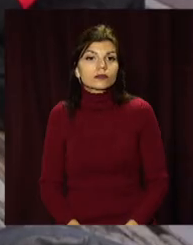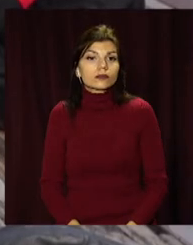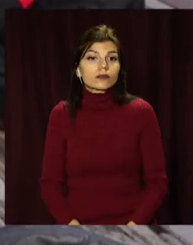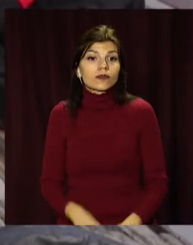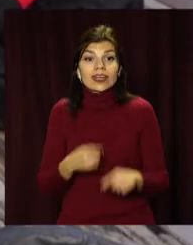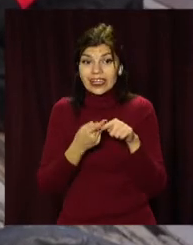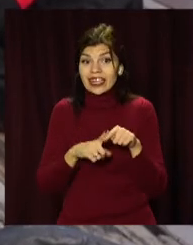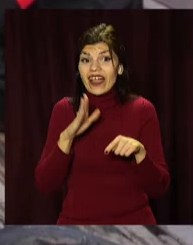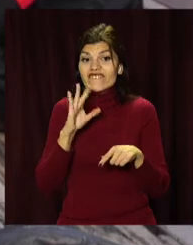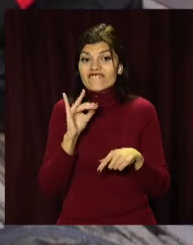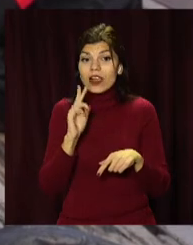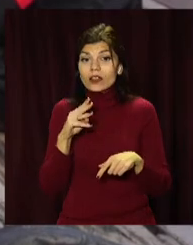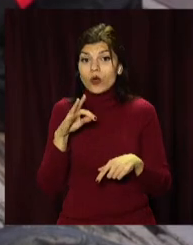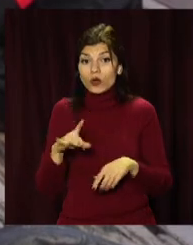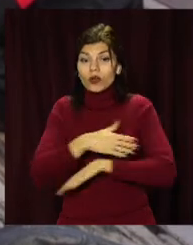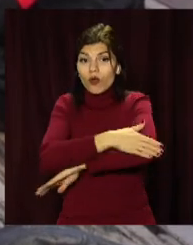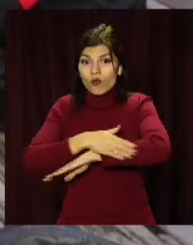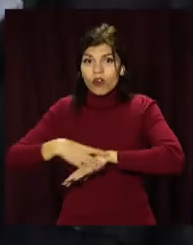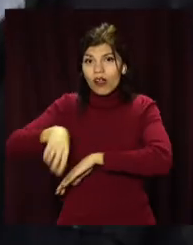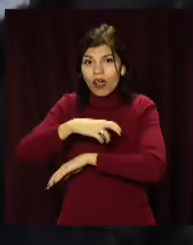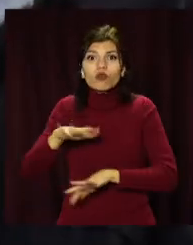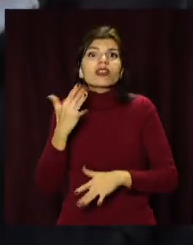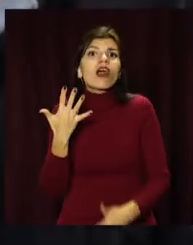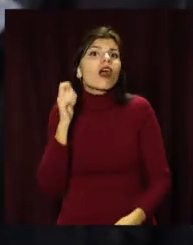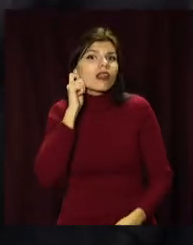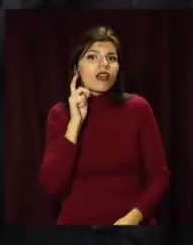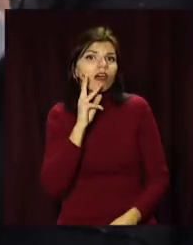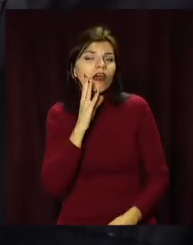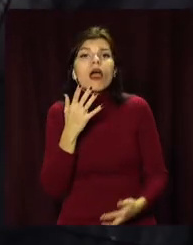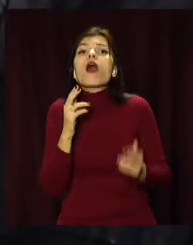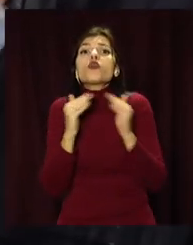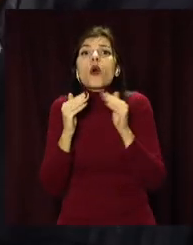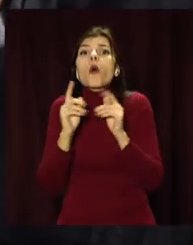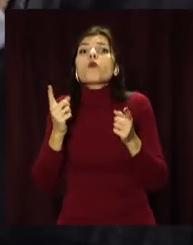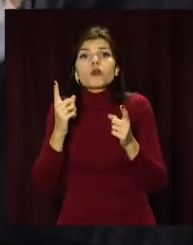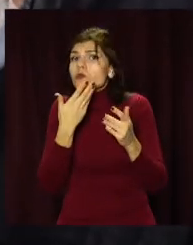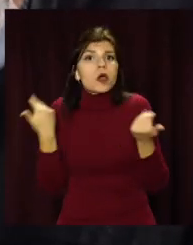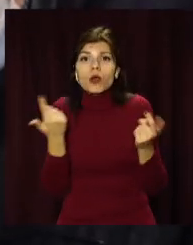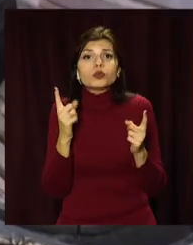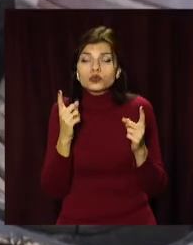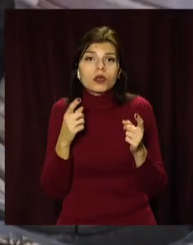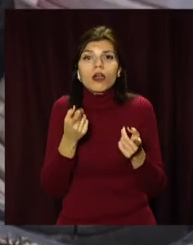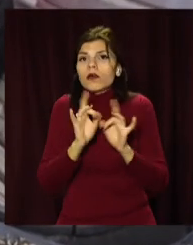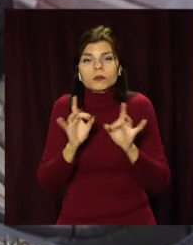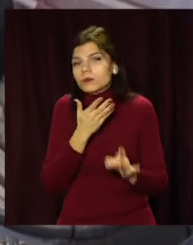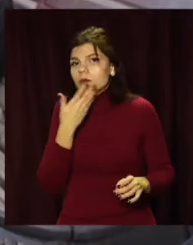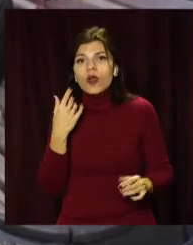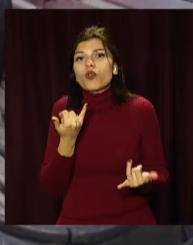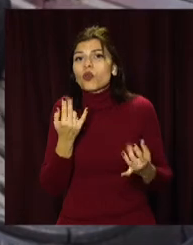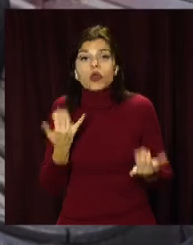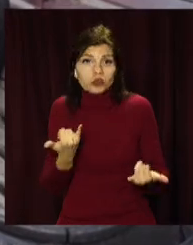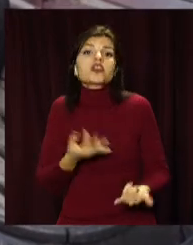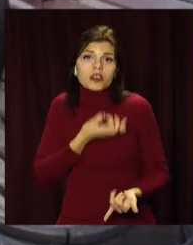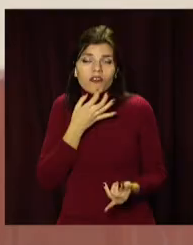Це пан Віктор. Він мешкає на вулиці вже кілька років. Як стал Безхаченком – не розповідає. Але, каже, нинішнє життя йому до вподоби нічого